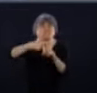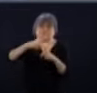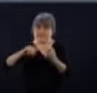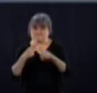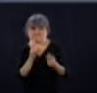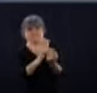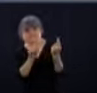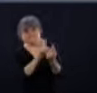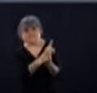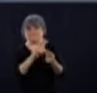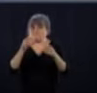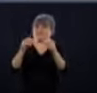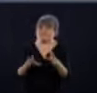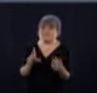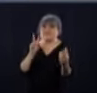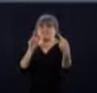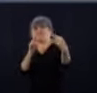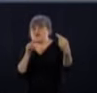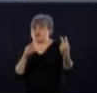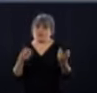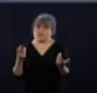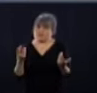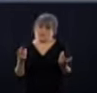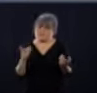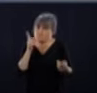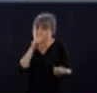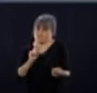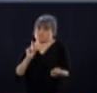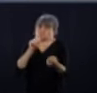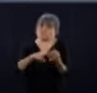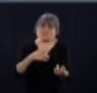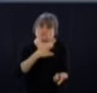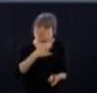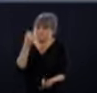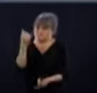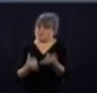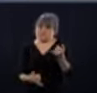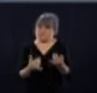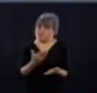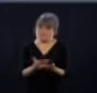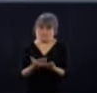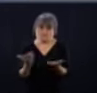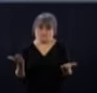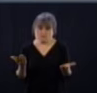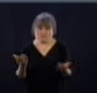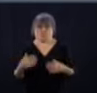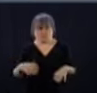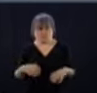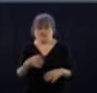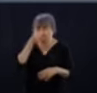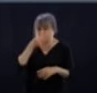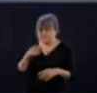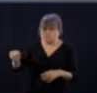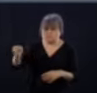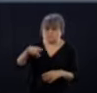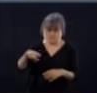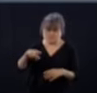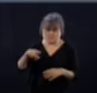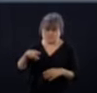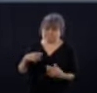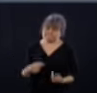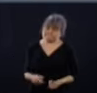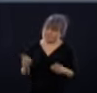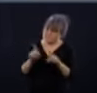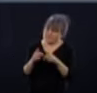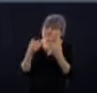leurs profs avant la fin de l'année scolaire. Donc, on sait que c'est décevant pour vous. Alors, je veux vous remercier de, malgré tout, malgré la déception, respecter